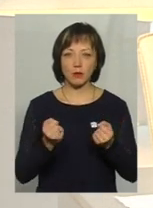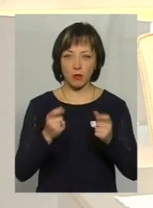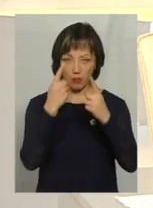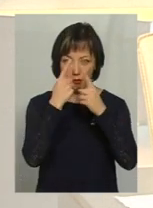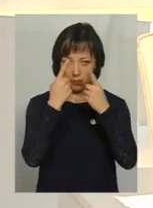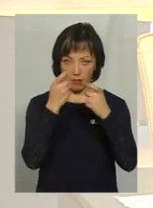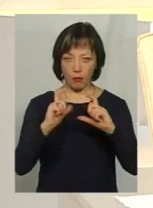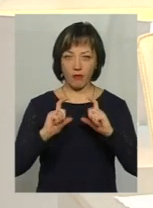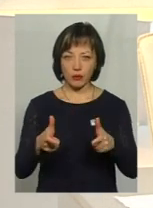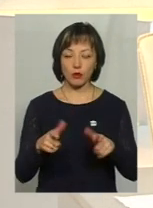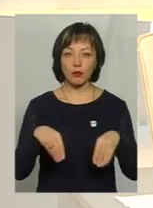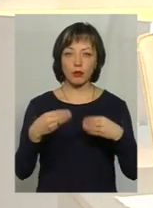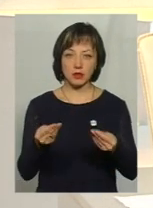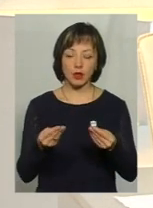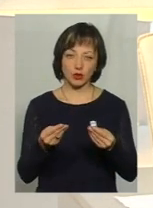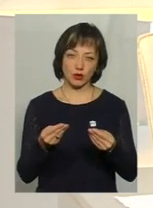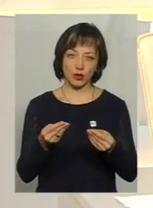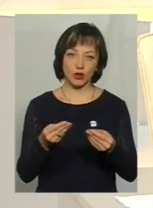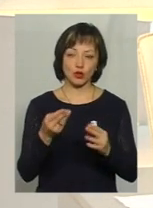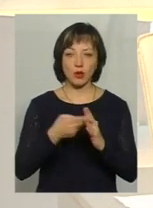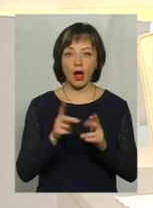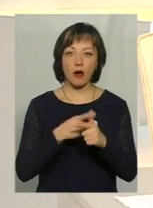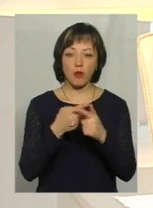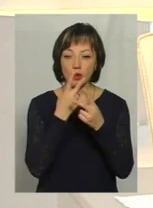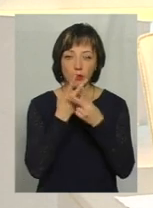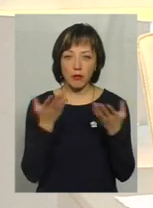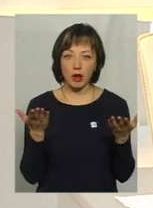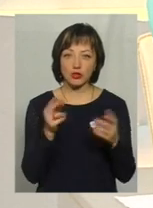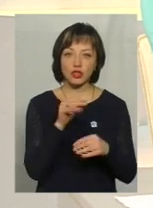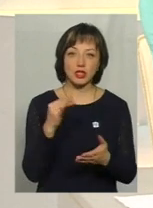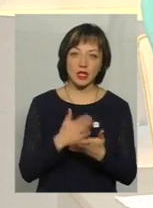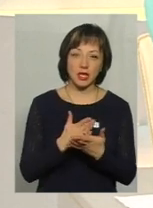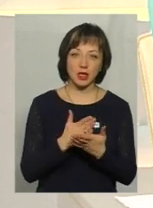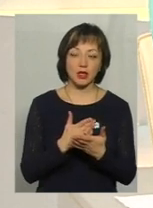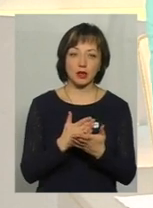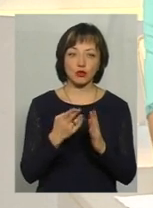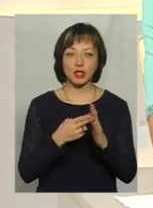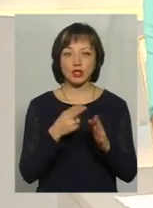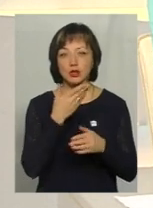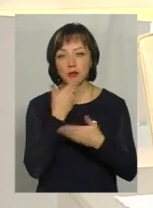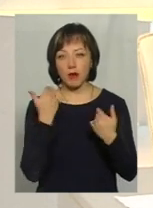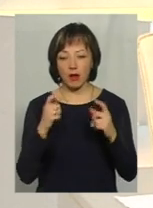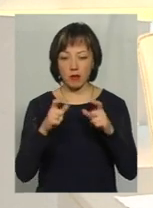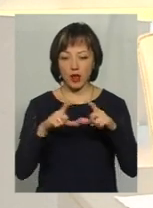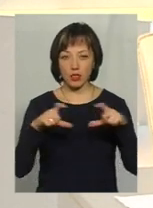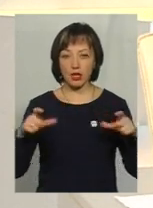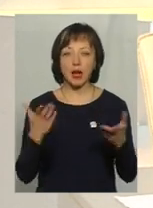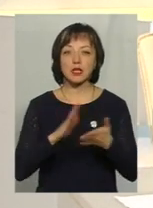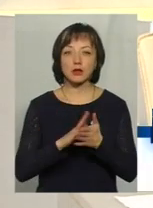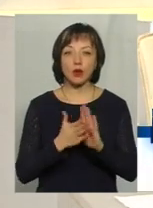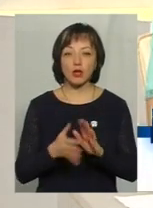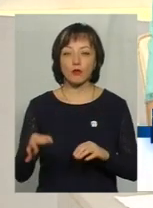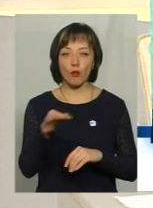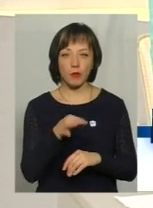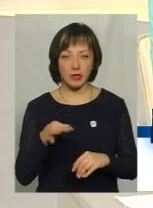повідомлення про призначення субсидій або ж не бачать, є в них та субсидії, чи ні в платіжках? Яка ситуація по